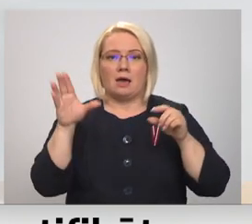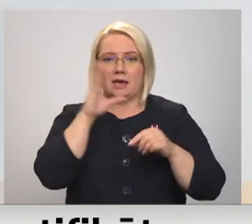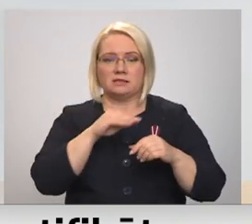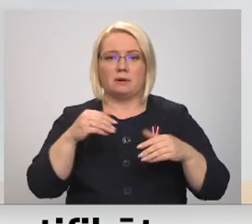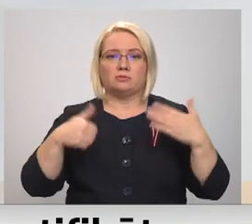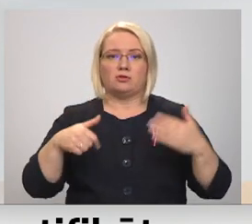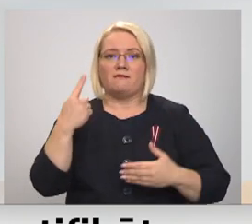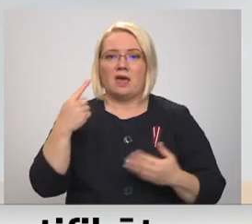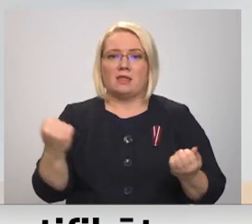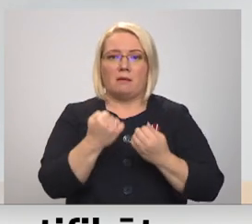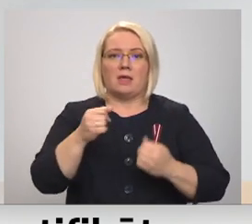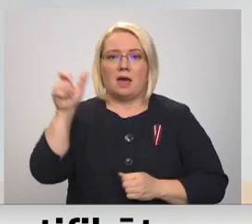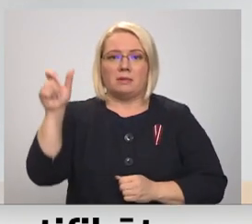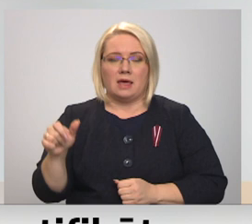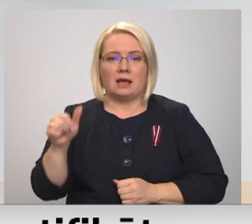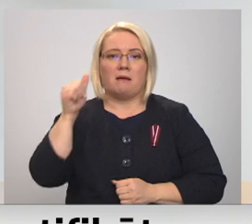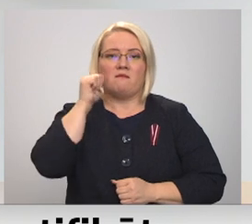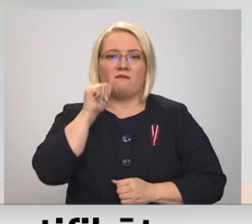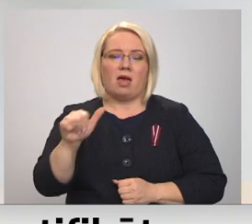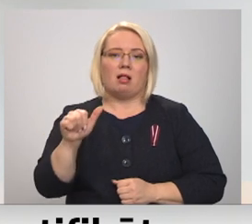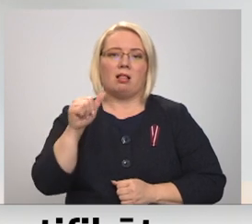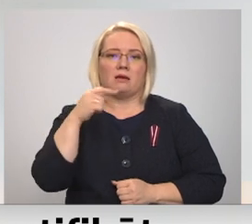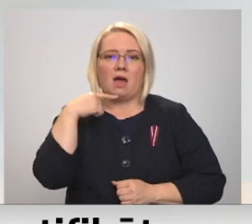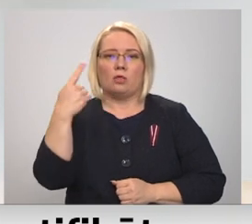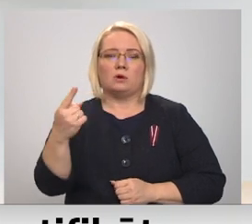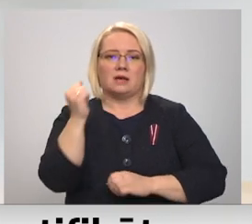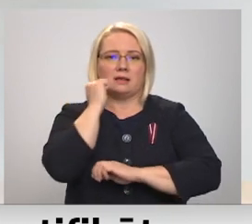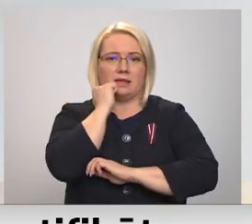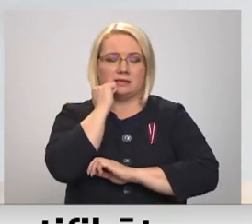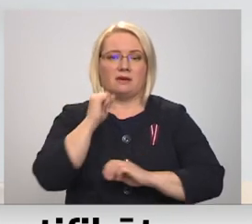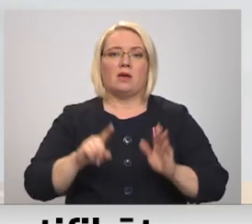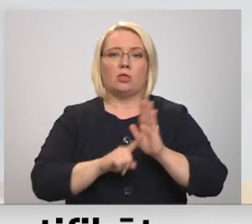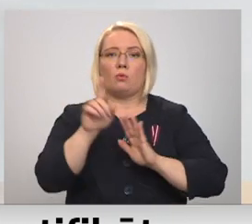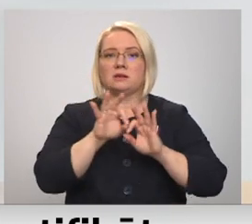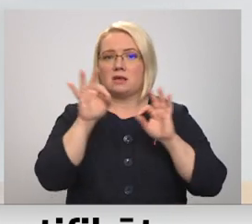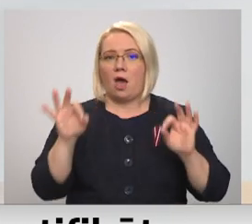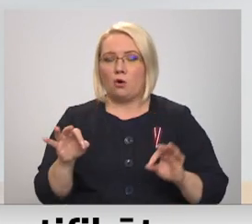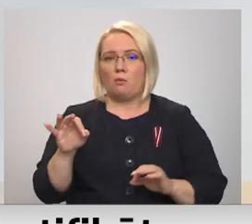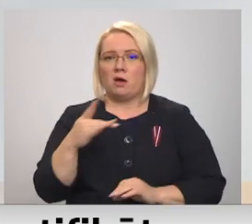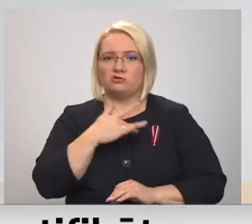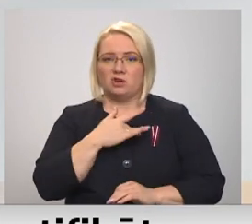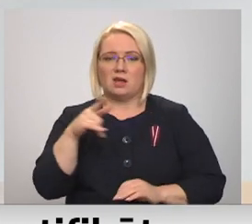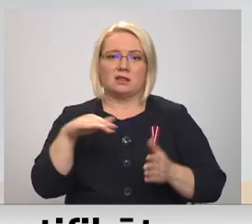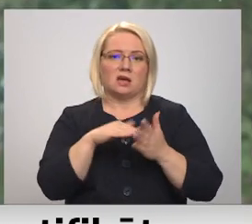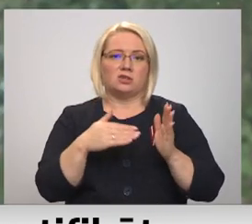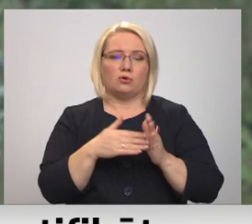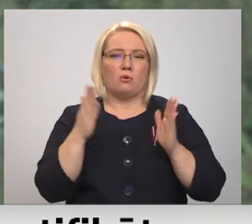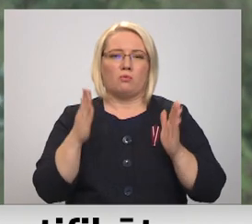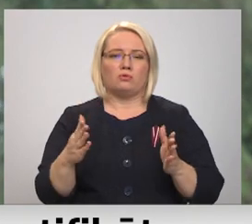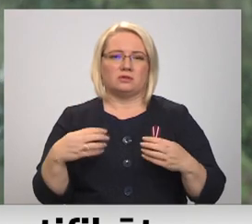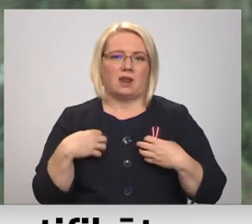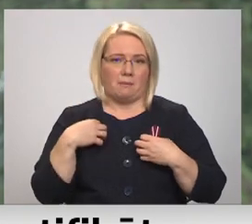darbinieku mums vēl būs jānosaka šitā tendīkstāve. No sākuma likās, ka tā situācija būs dramatiskāka.